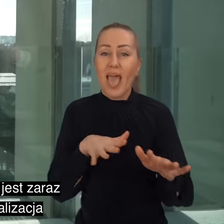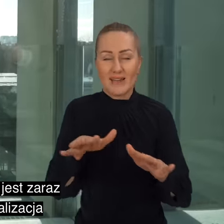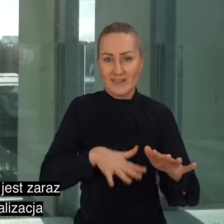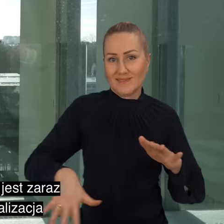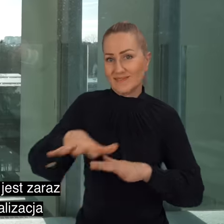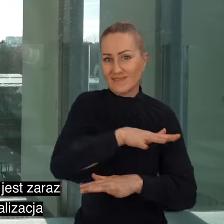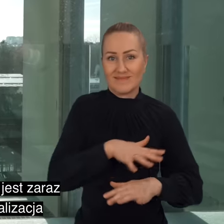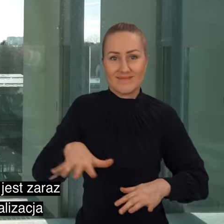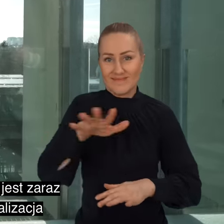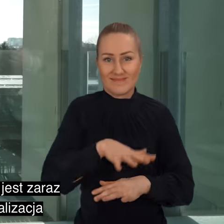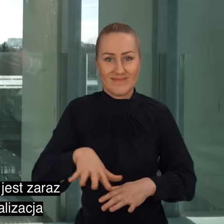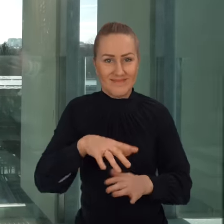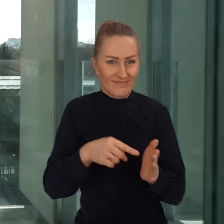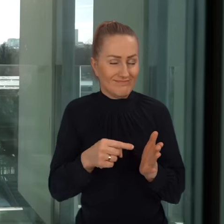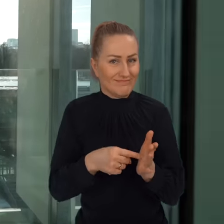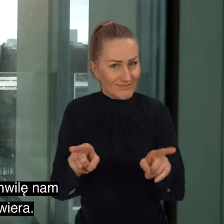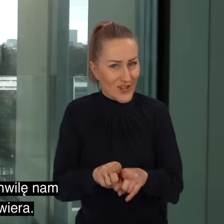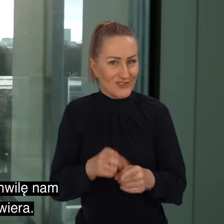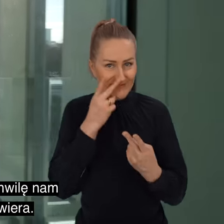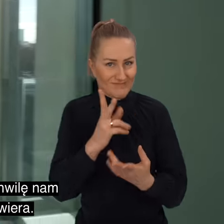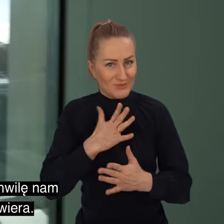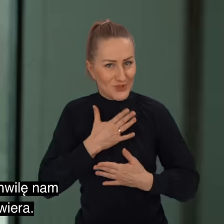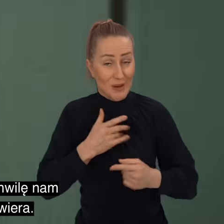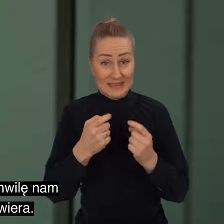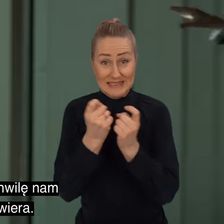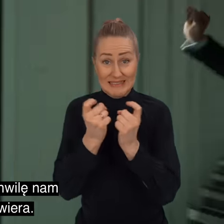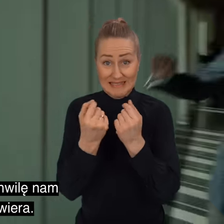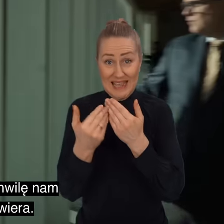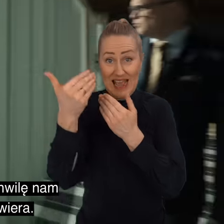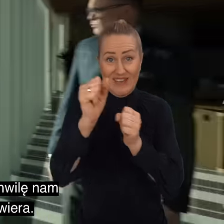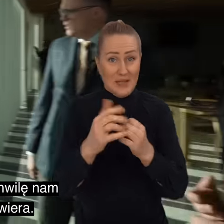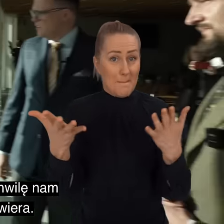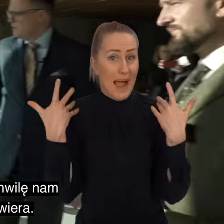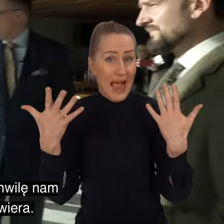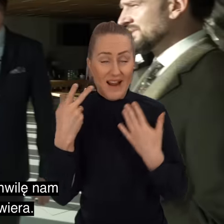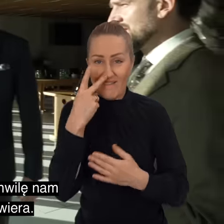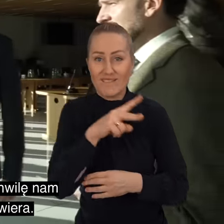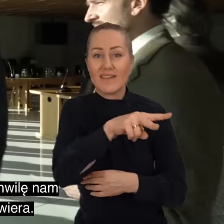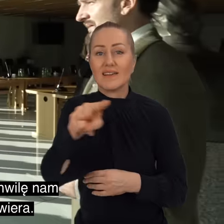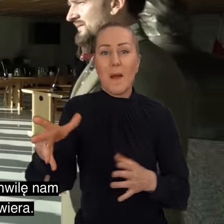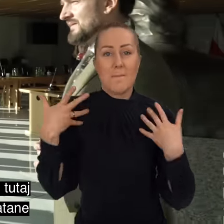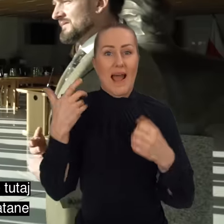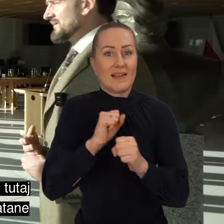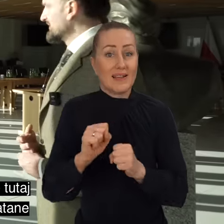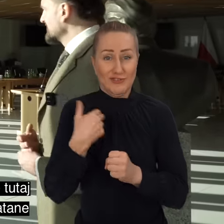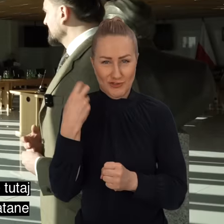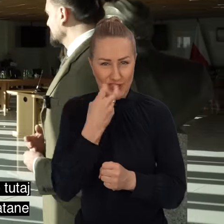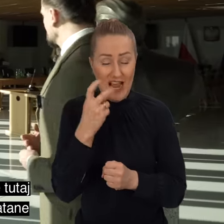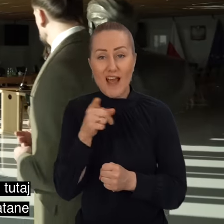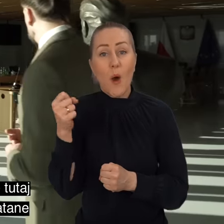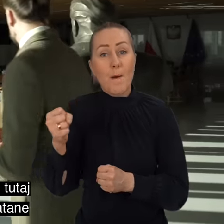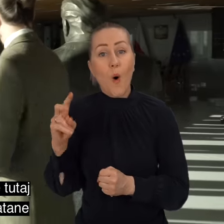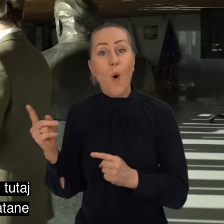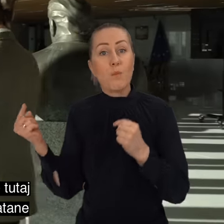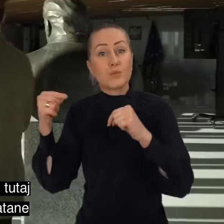lokalizacja też dość przyjemna, bo park za chwilę nam się tutaj, widok na park się otwiera. Ciekawe, czy te widoki,